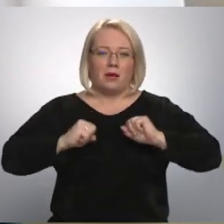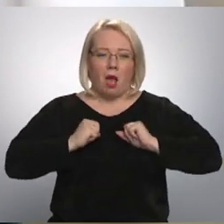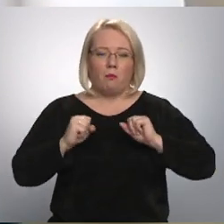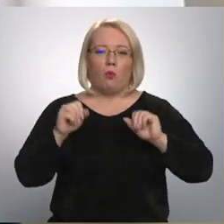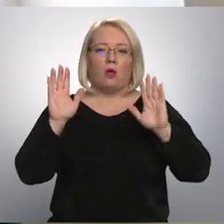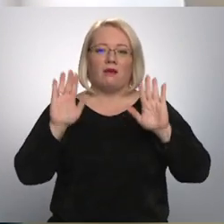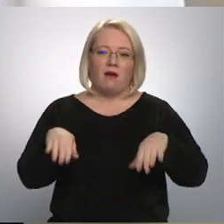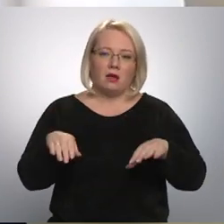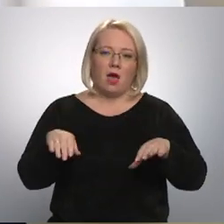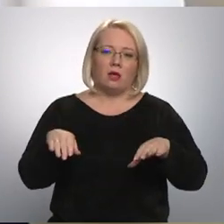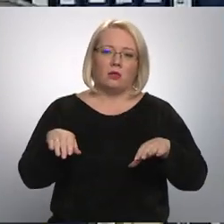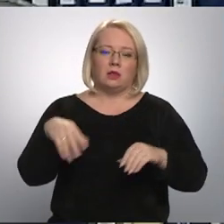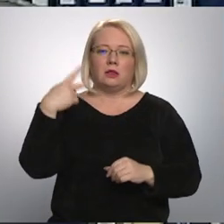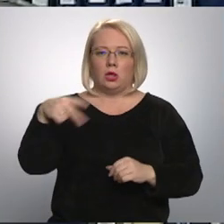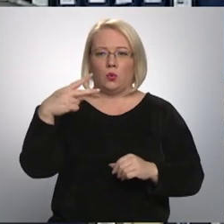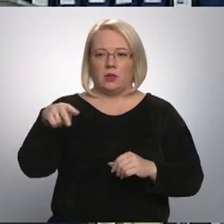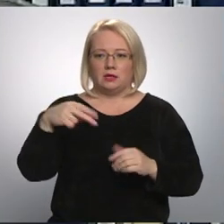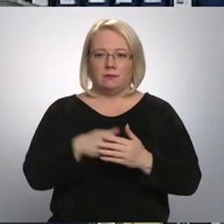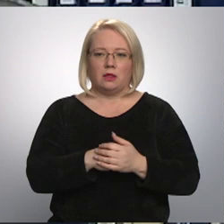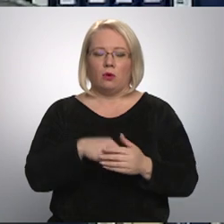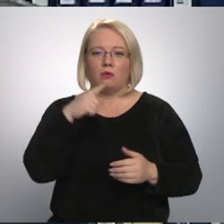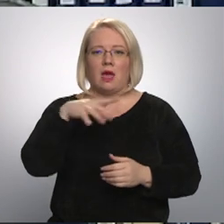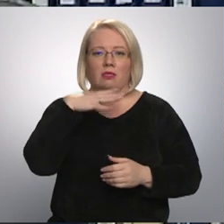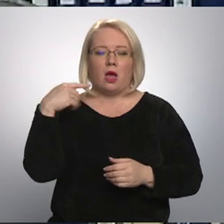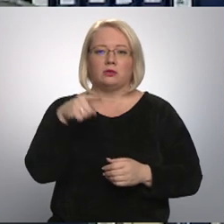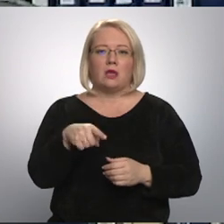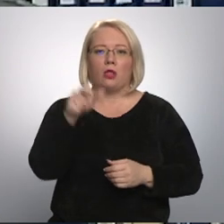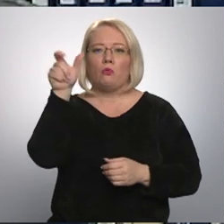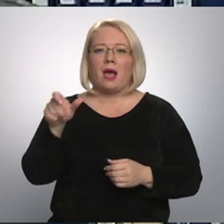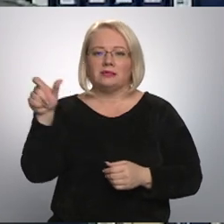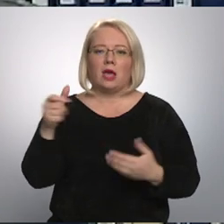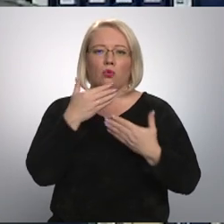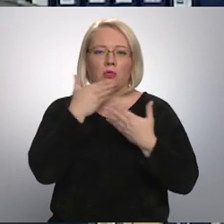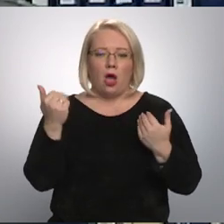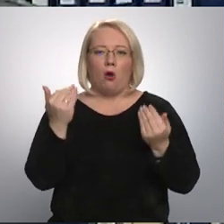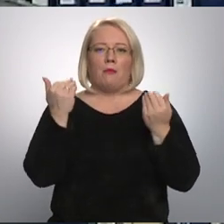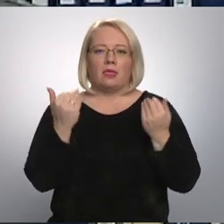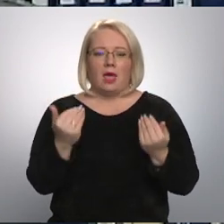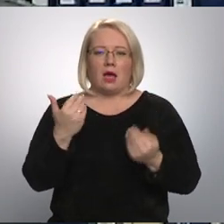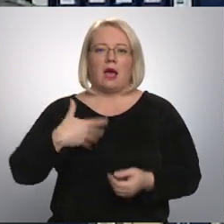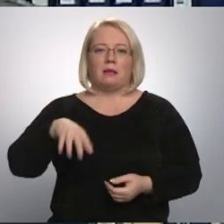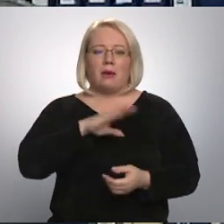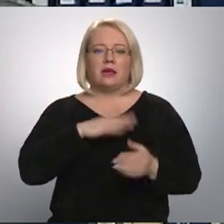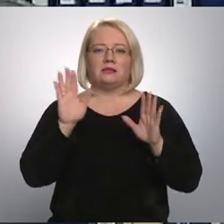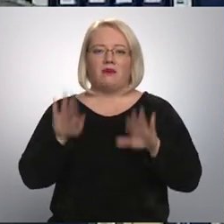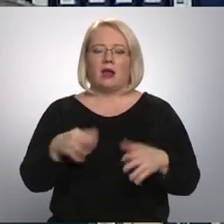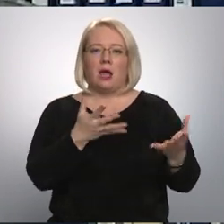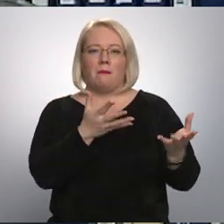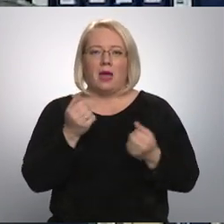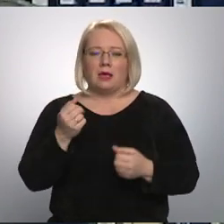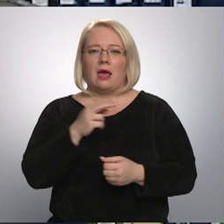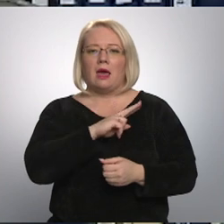20. Daudz tādu pacientu nav, bet patreiz mēs varam viņus pieņemt